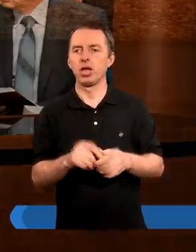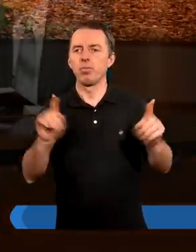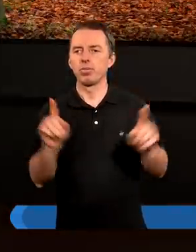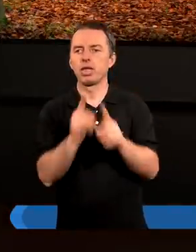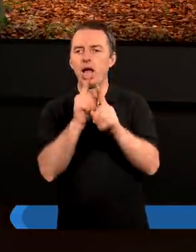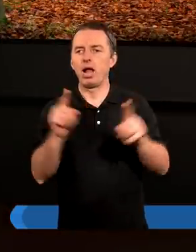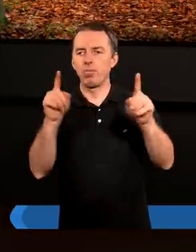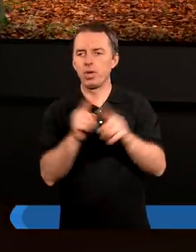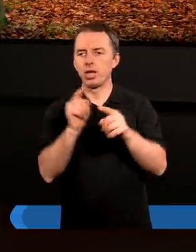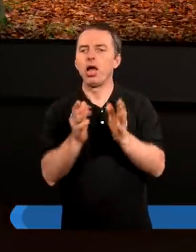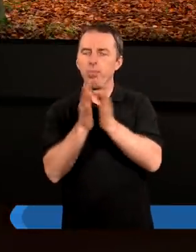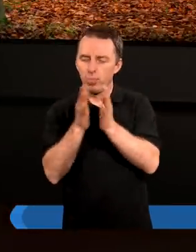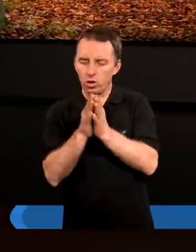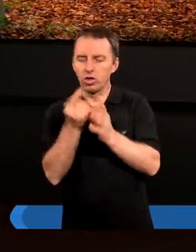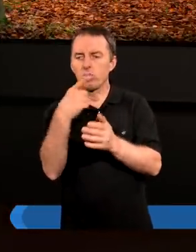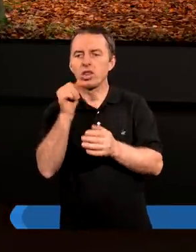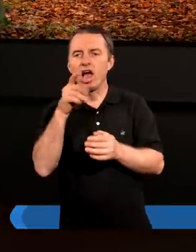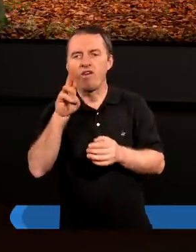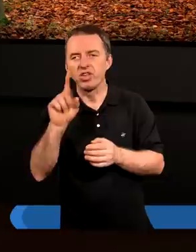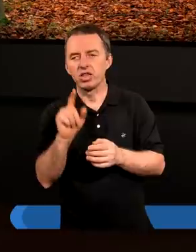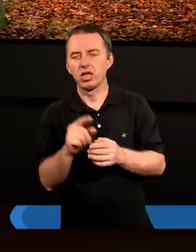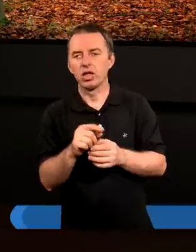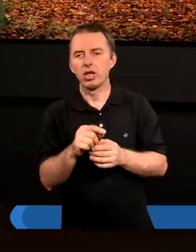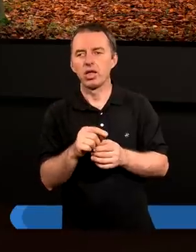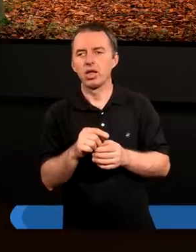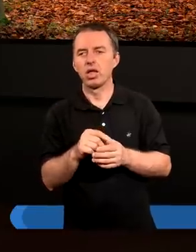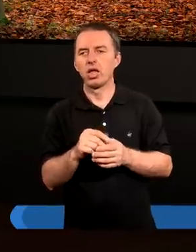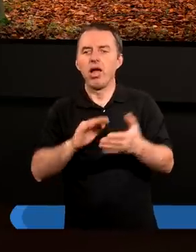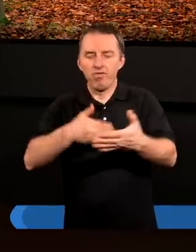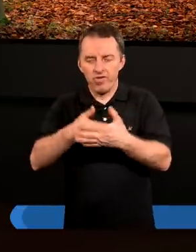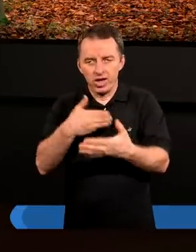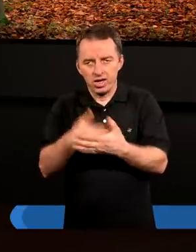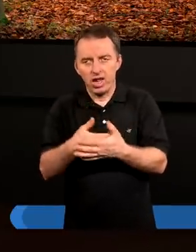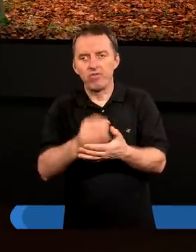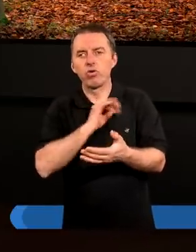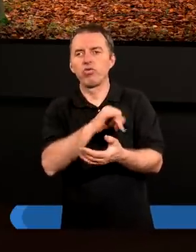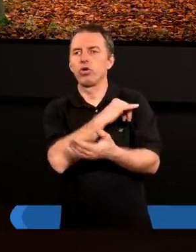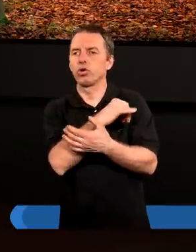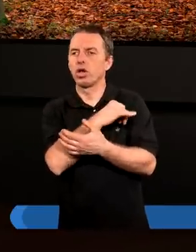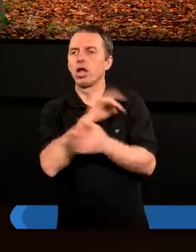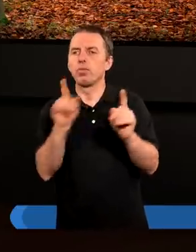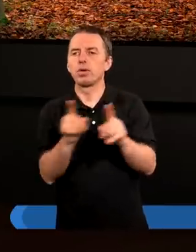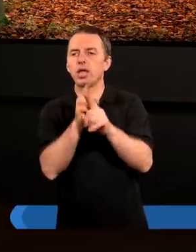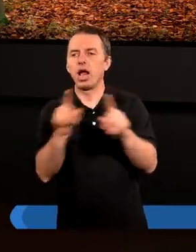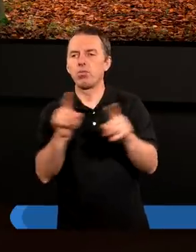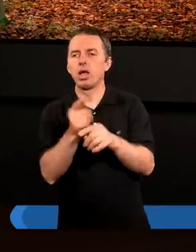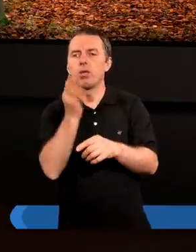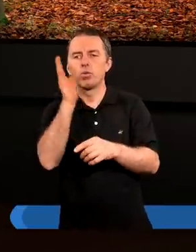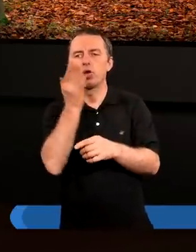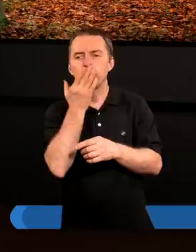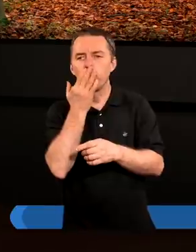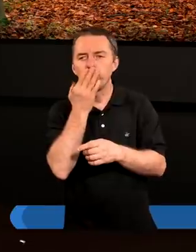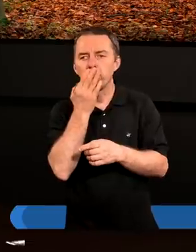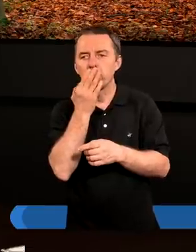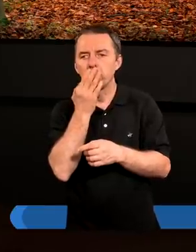Psalmista modlił się Dawid i wyznawał tam swój grzech w tym psalmie, a później mówi,